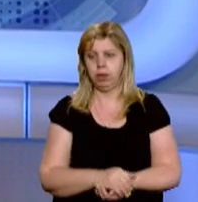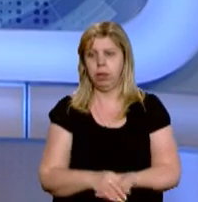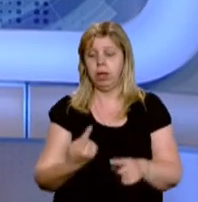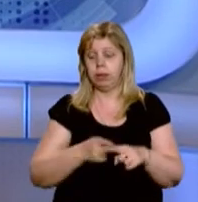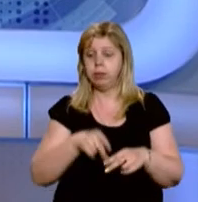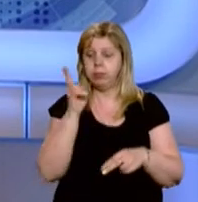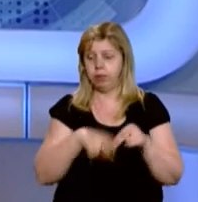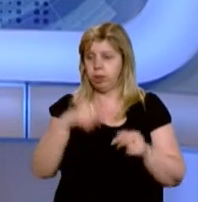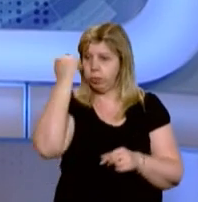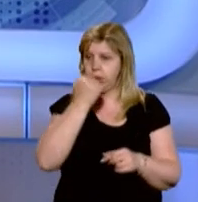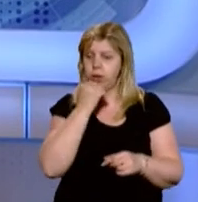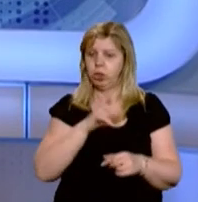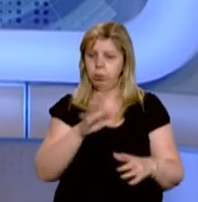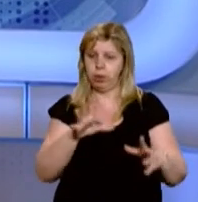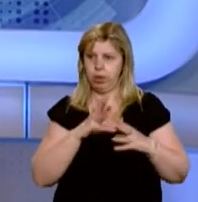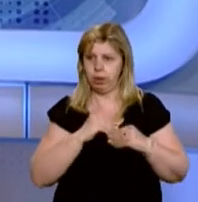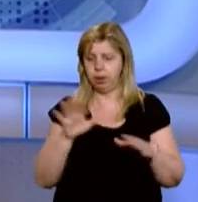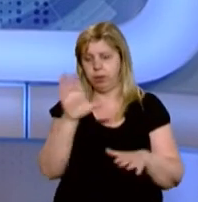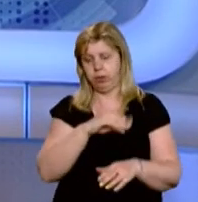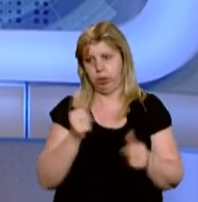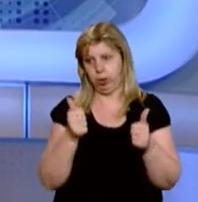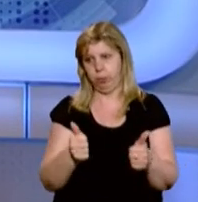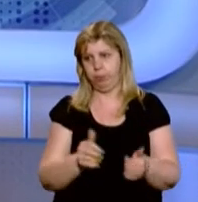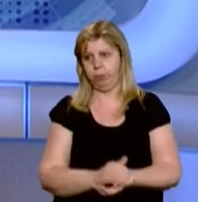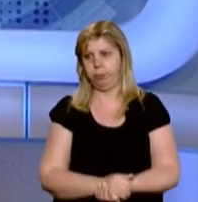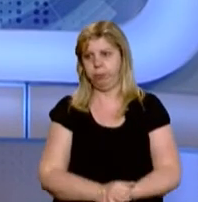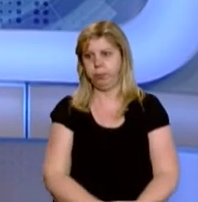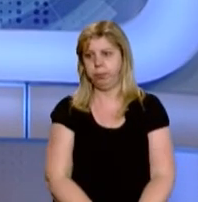Цим завершуємо. Дякуємо, що були з нами. На все добре.